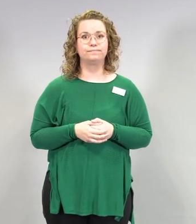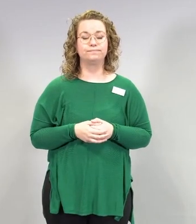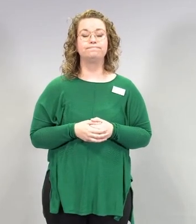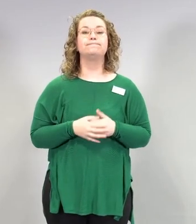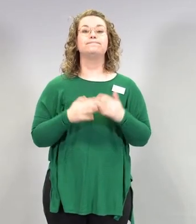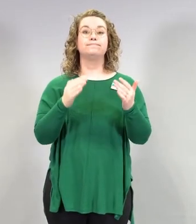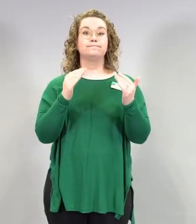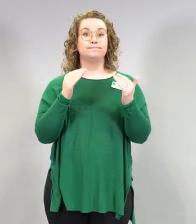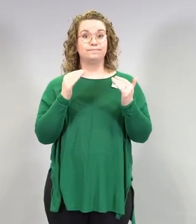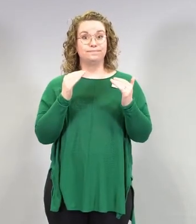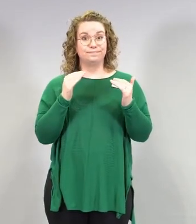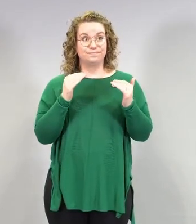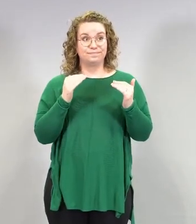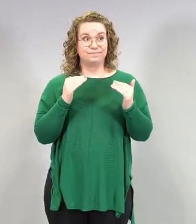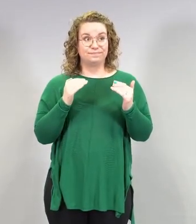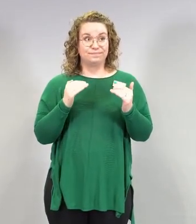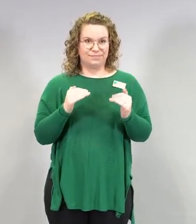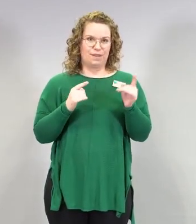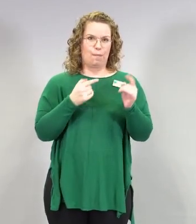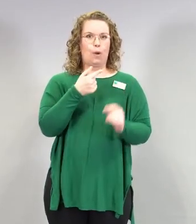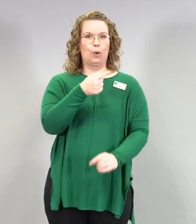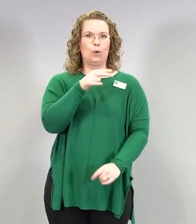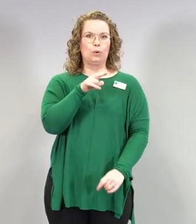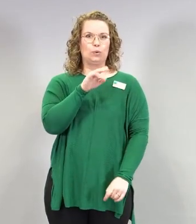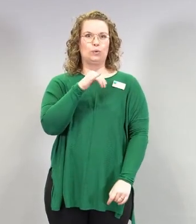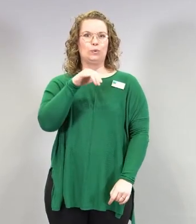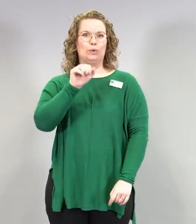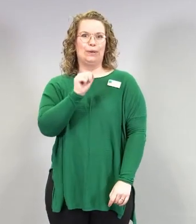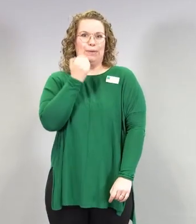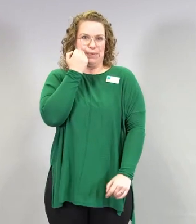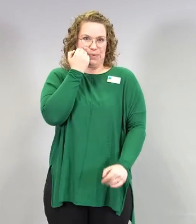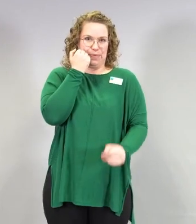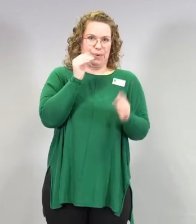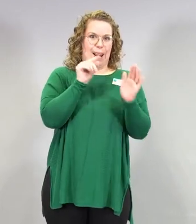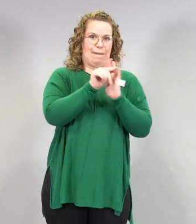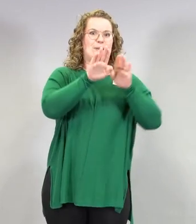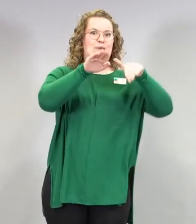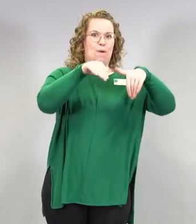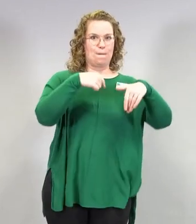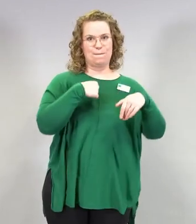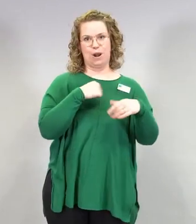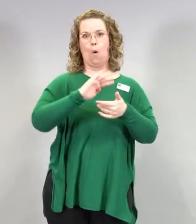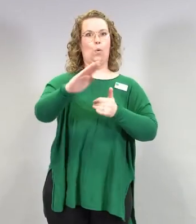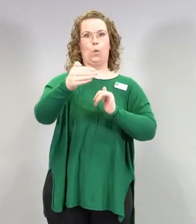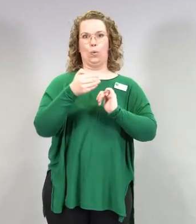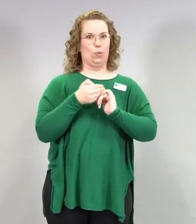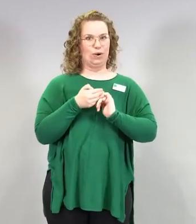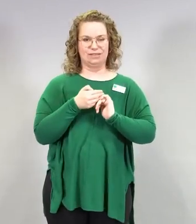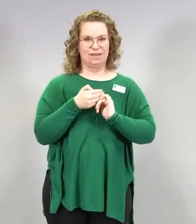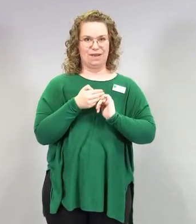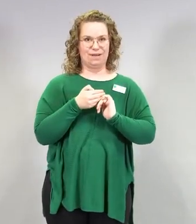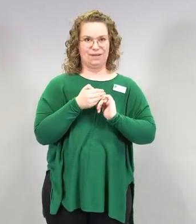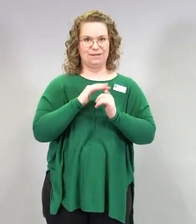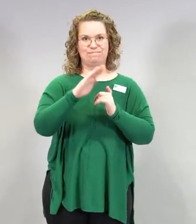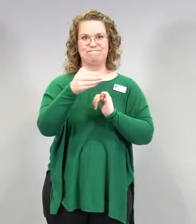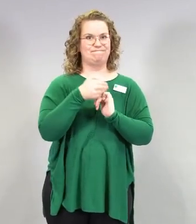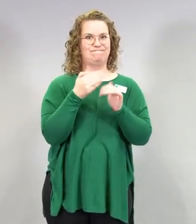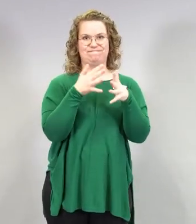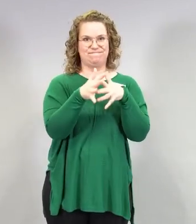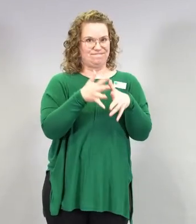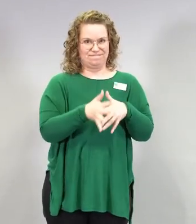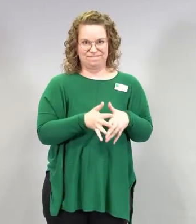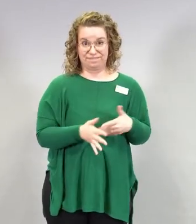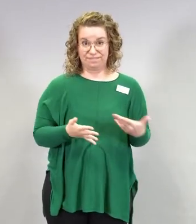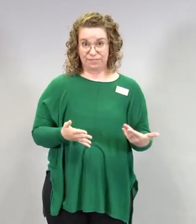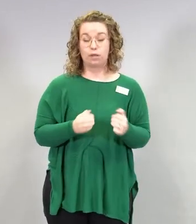Sitten johtopäätöksiä. Nämä Tuija äsken kävikin teidän kanssa läpi, että en siihen muuten puutu kuin se, että jos